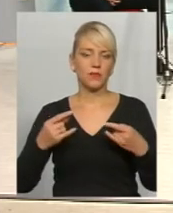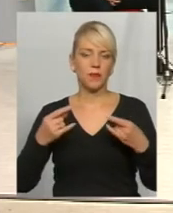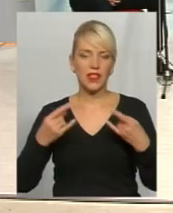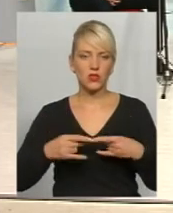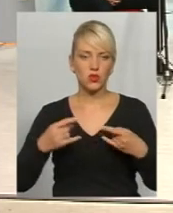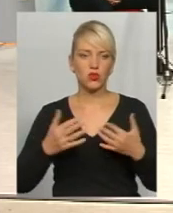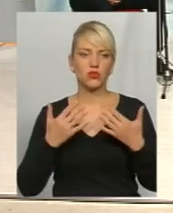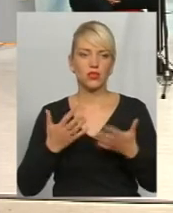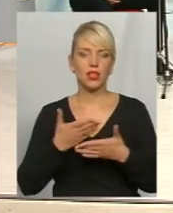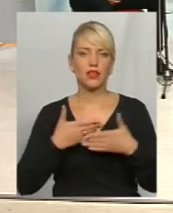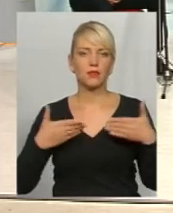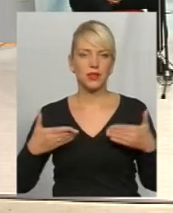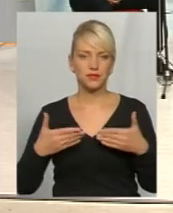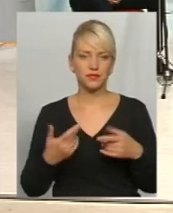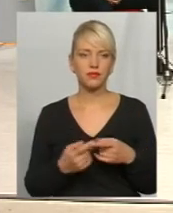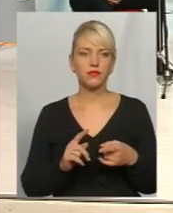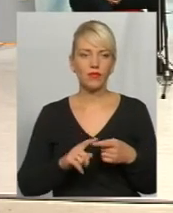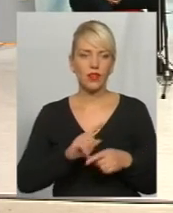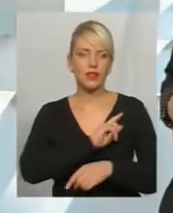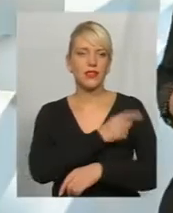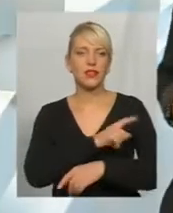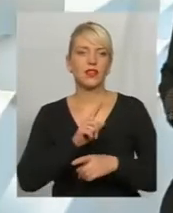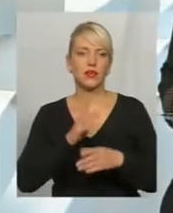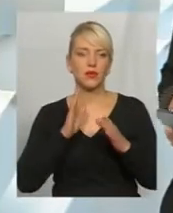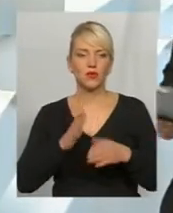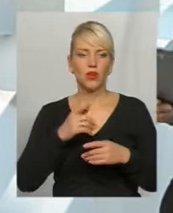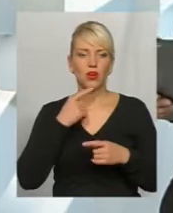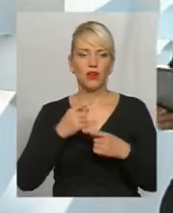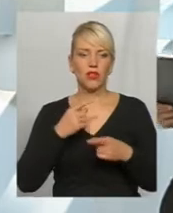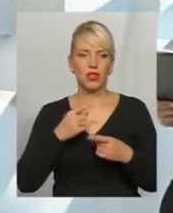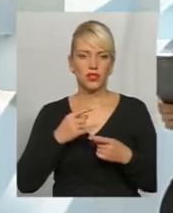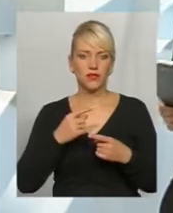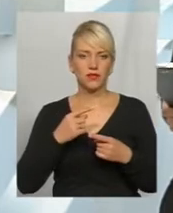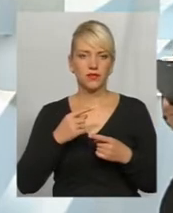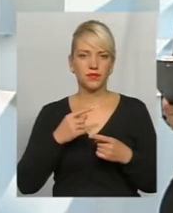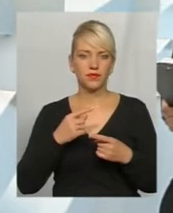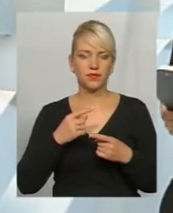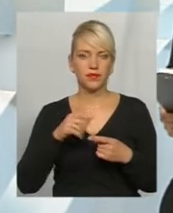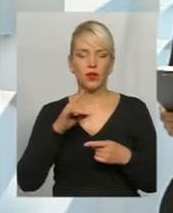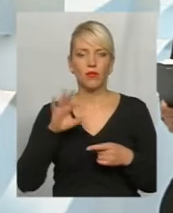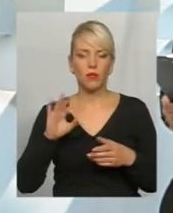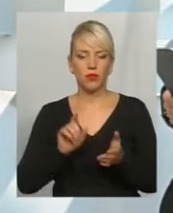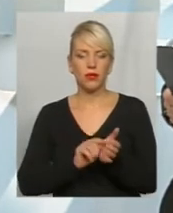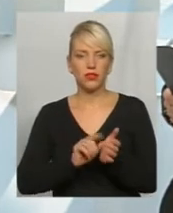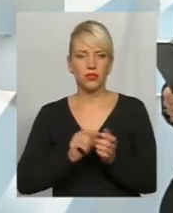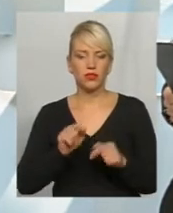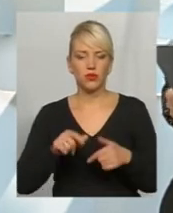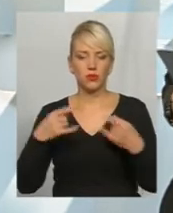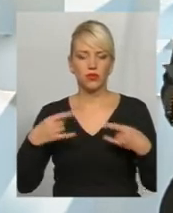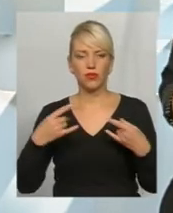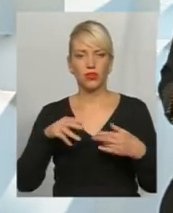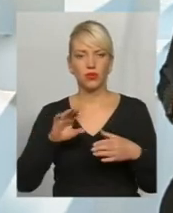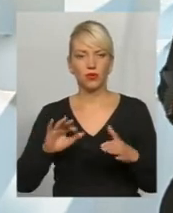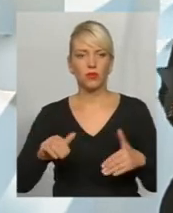ми тими силами, які є сьогодні, будемо все ж таки говорити про пенсію у цьому ефірі, то